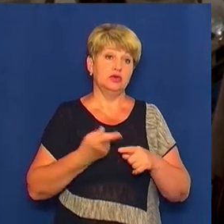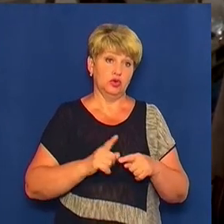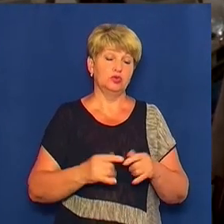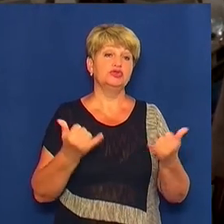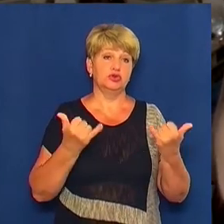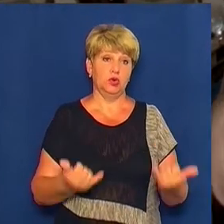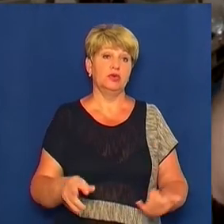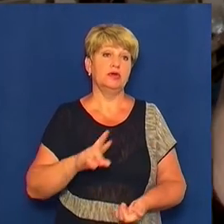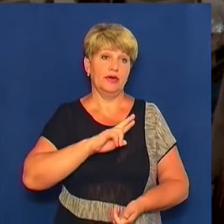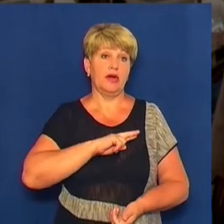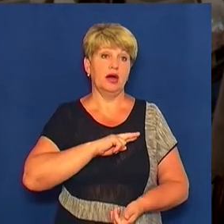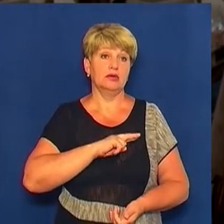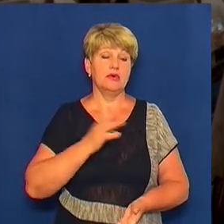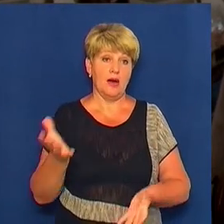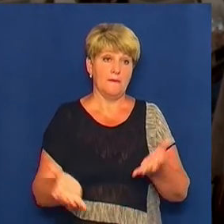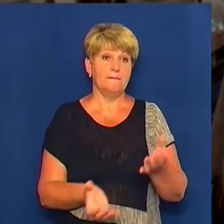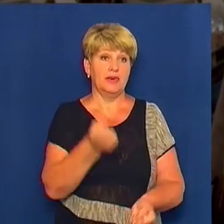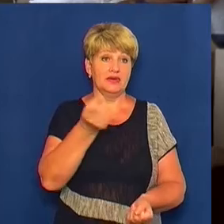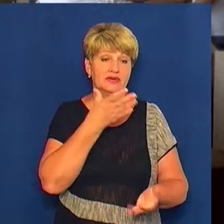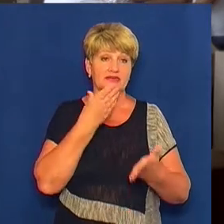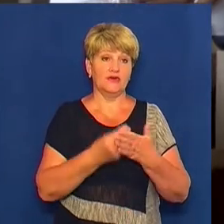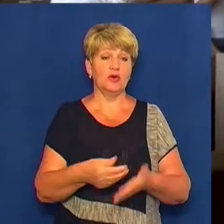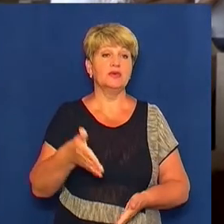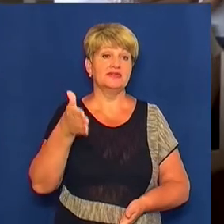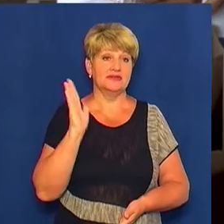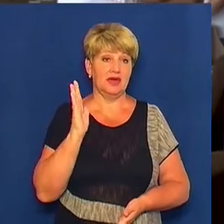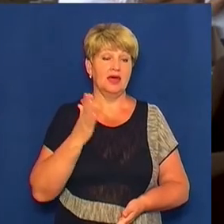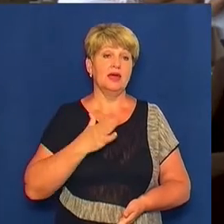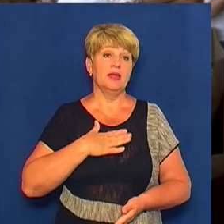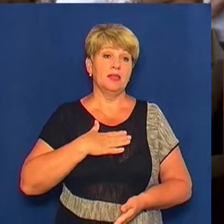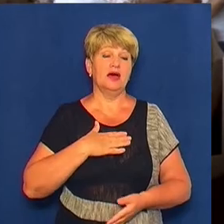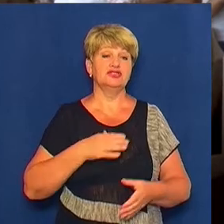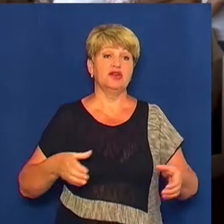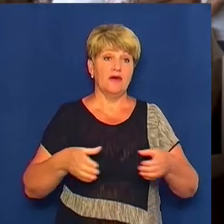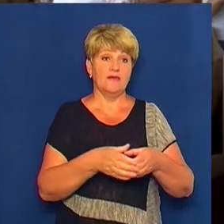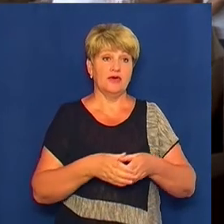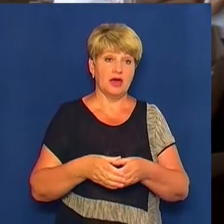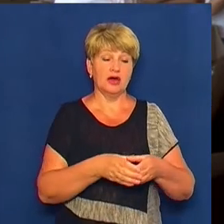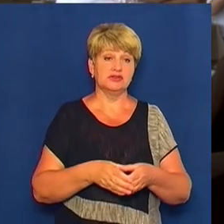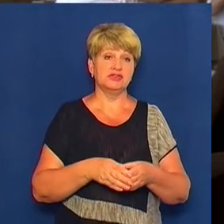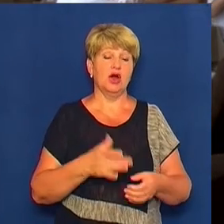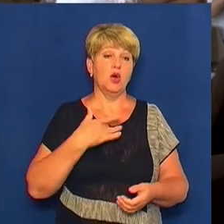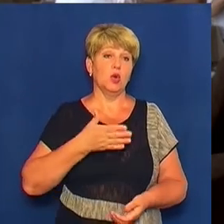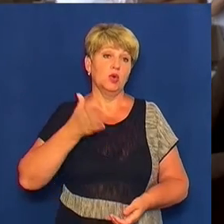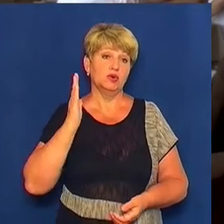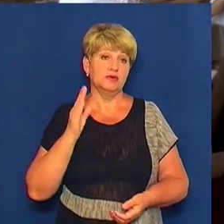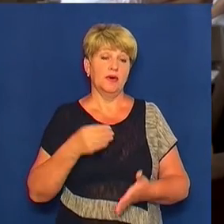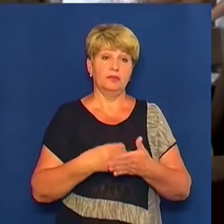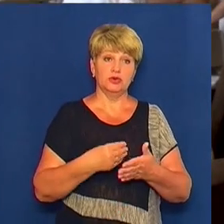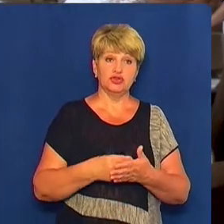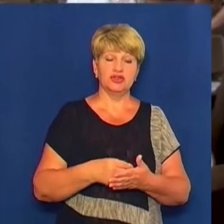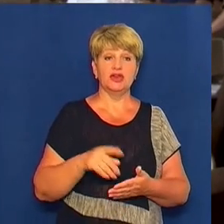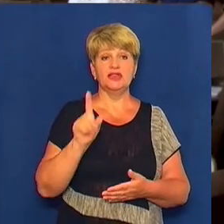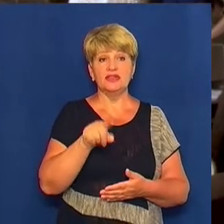поставу своє «за». Наша фракція практично не голосувала на бюджет, тому що в цих питаннях, які